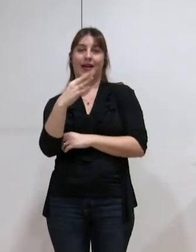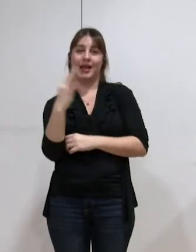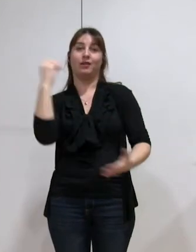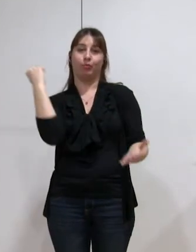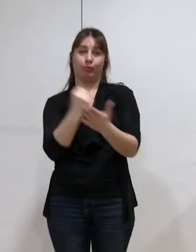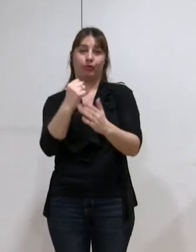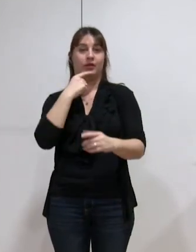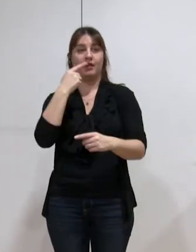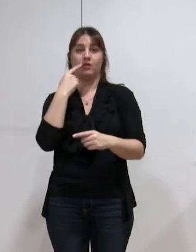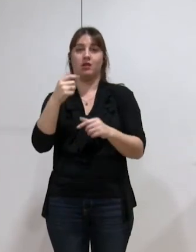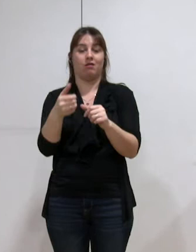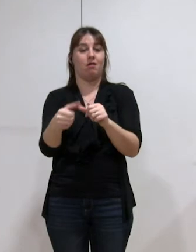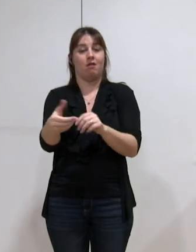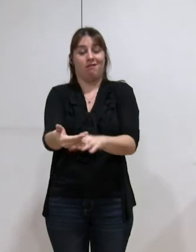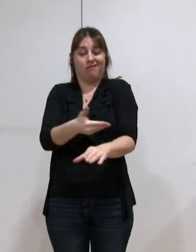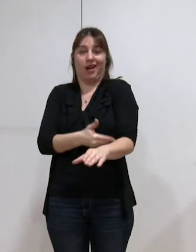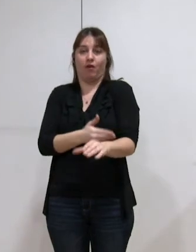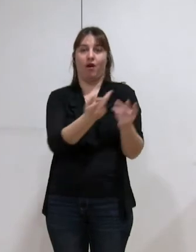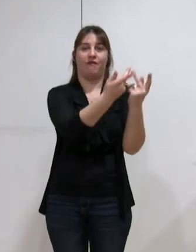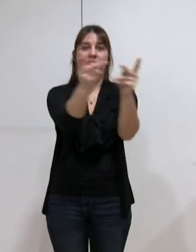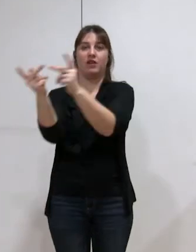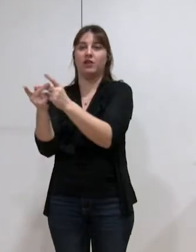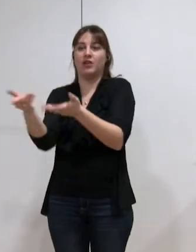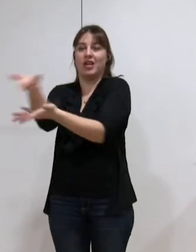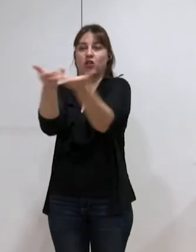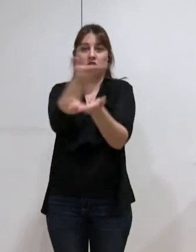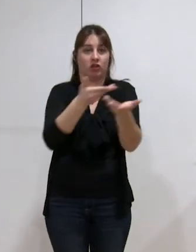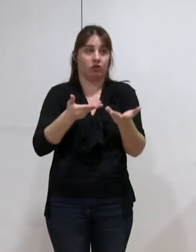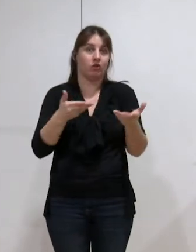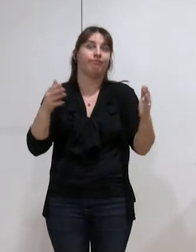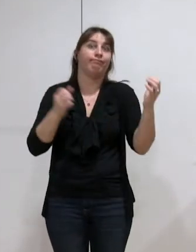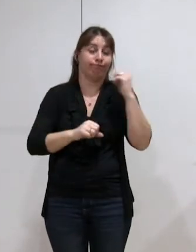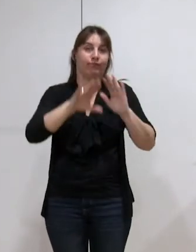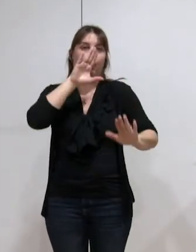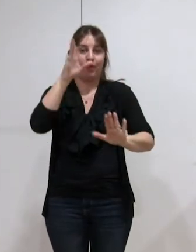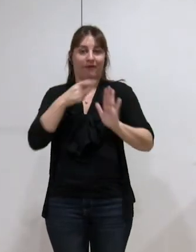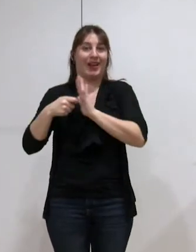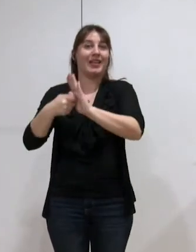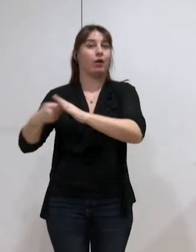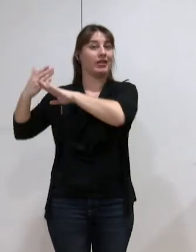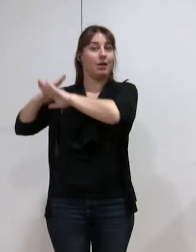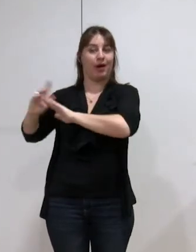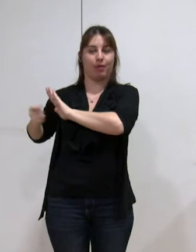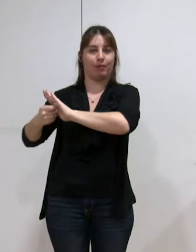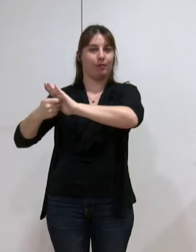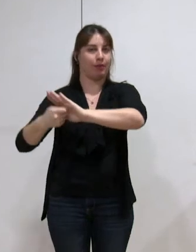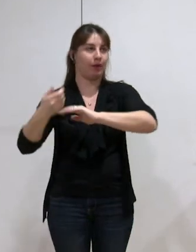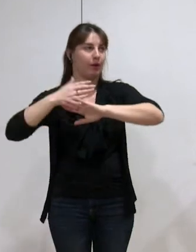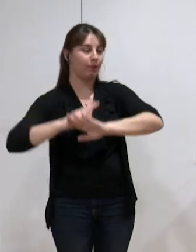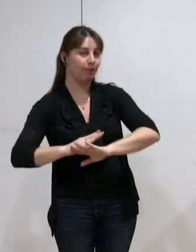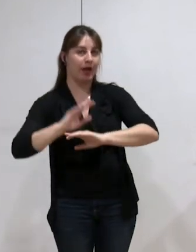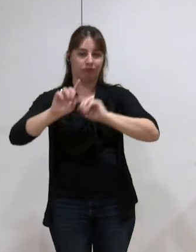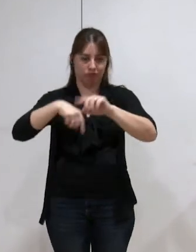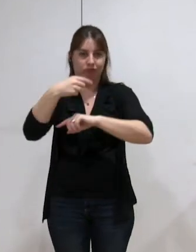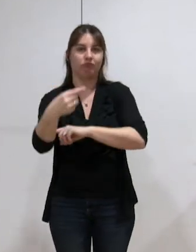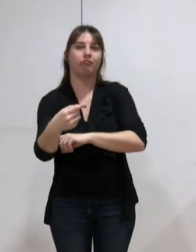préalable que les communes aient délibéré. il se trouve que notre calendrier de conseils municipaux